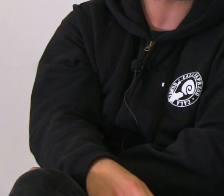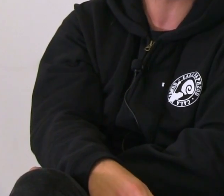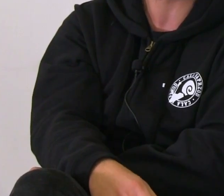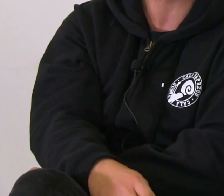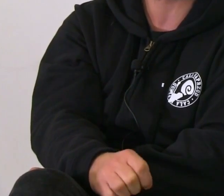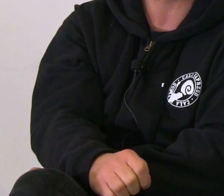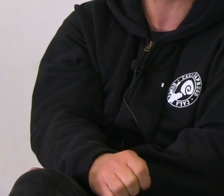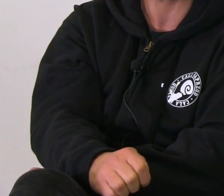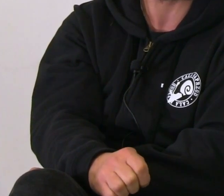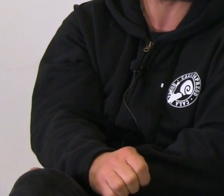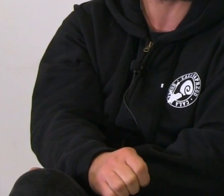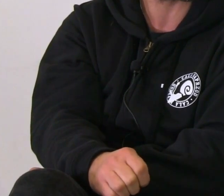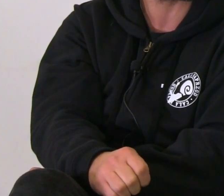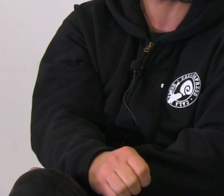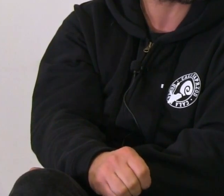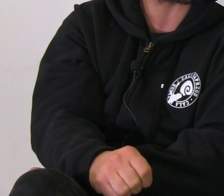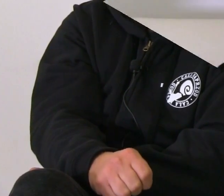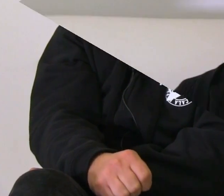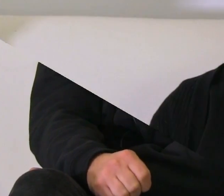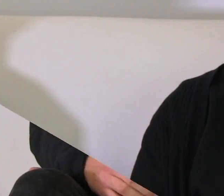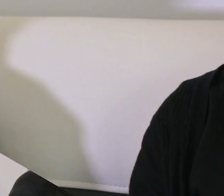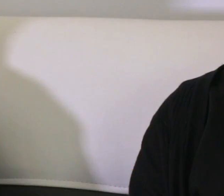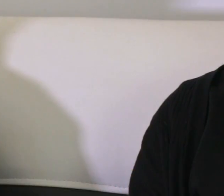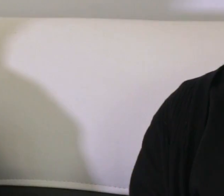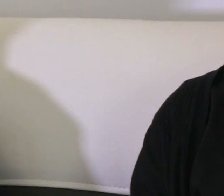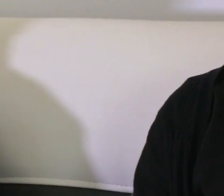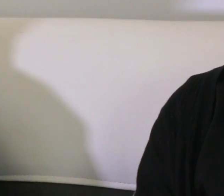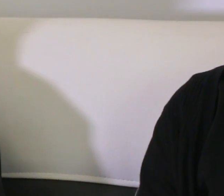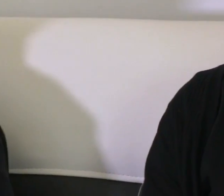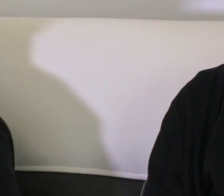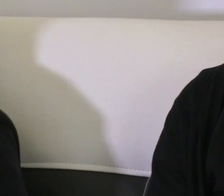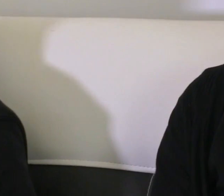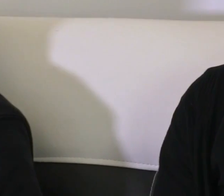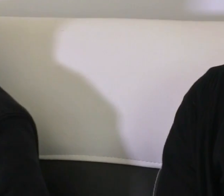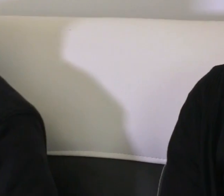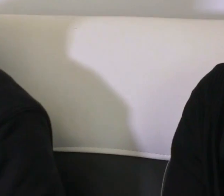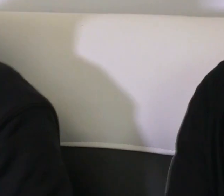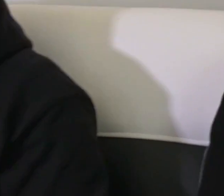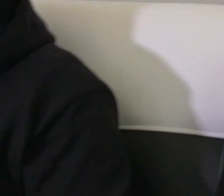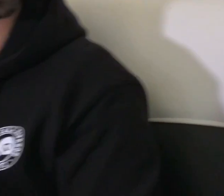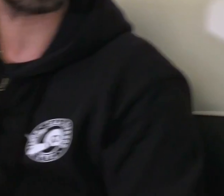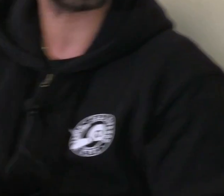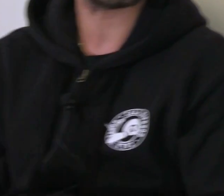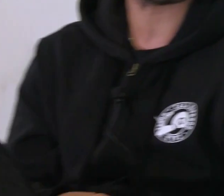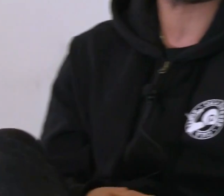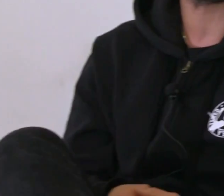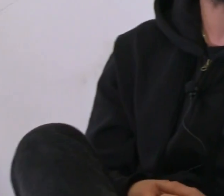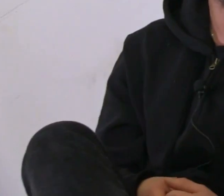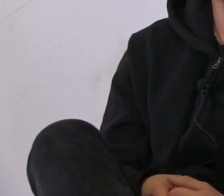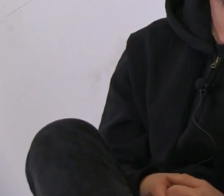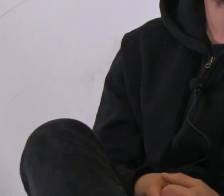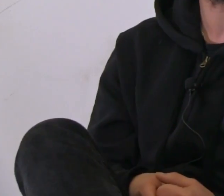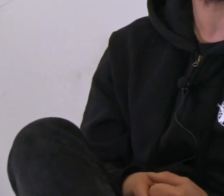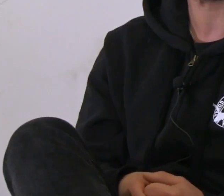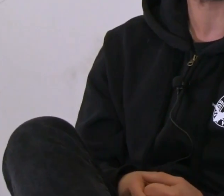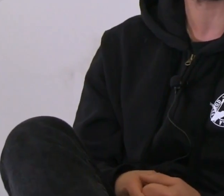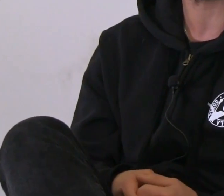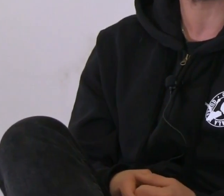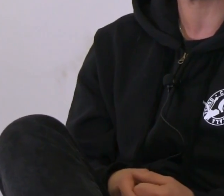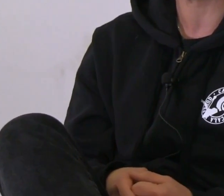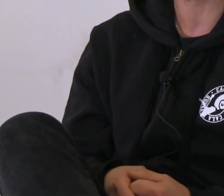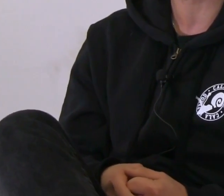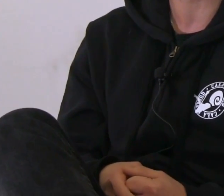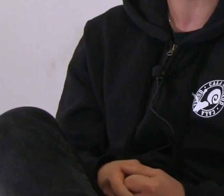weźmiemy i zrobimy, nie? I to jest fajna motywacja. Ja bym jeszcze dodał do tego wszystkiego, że cała naprzód poza tymi właśnie formalnymi